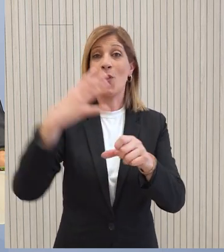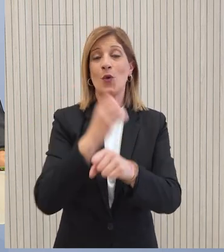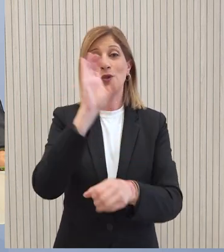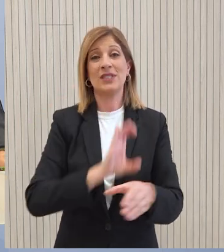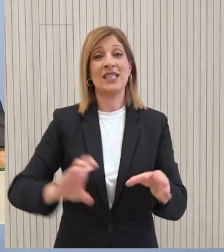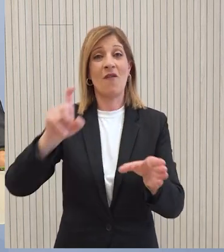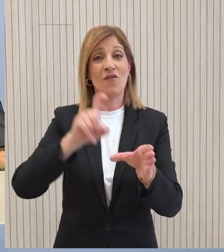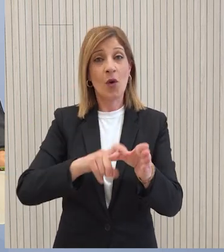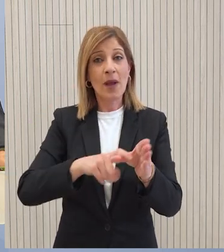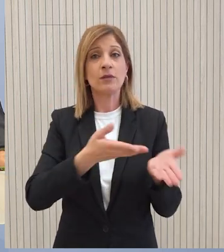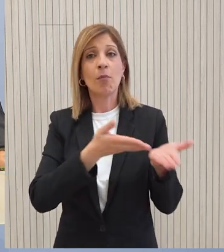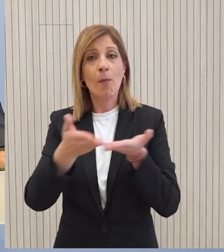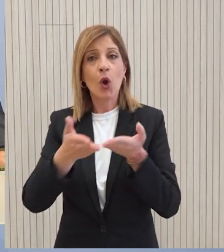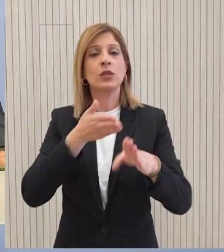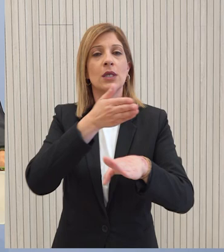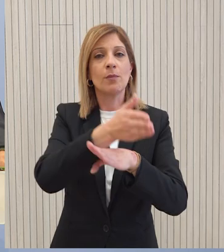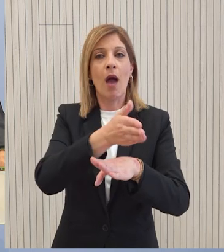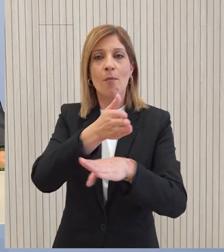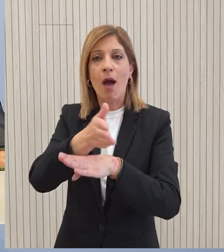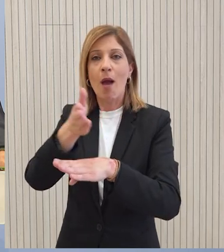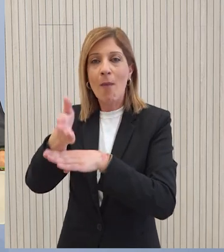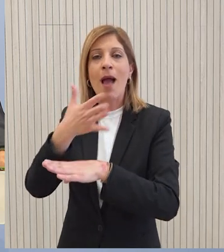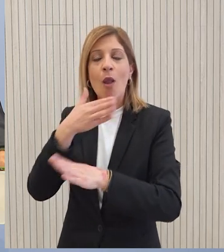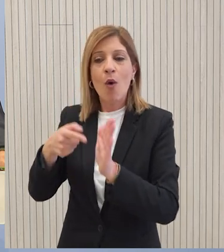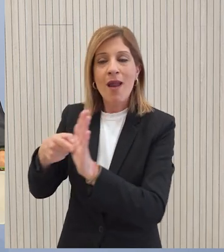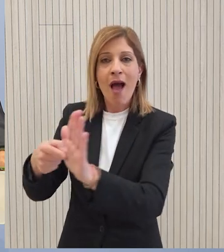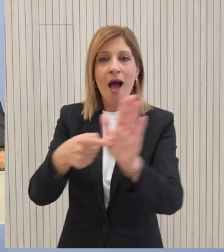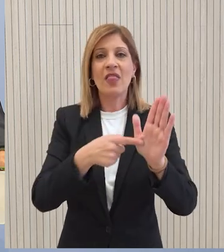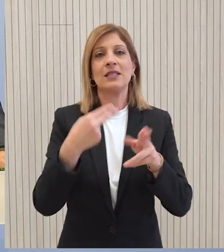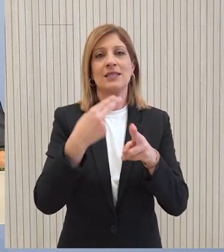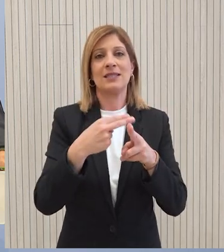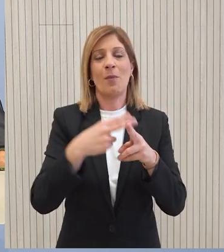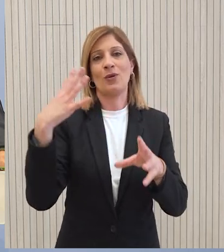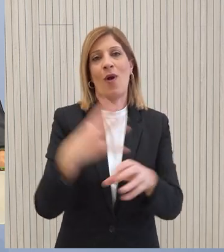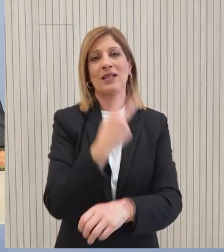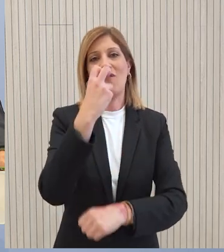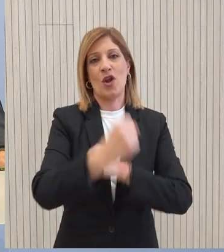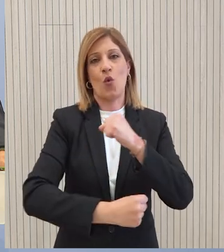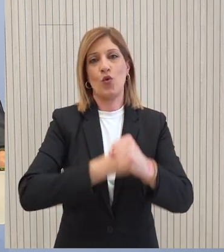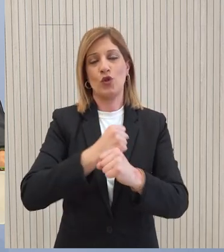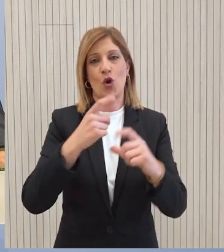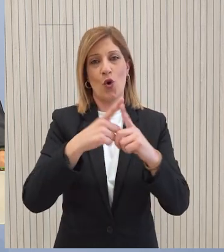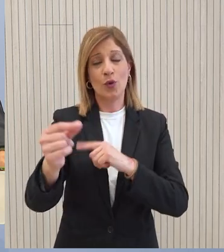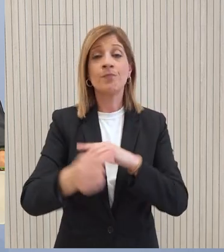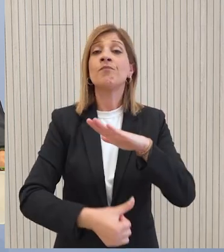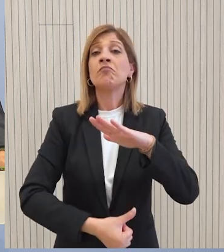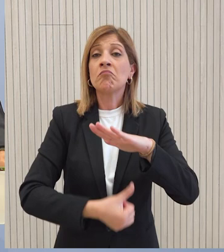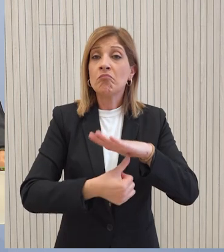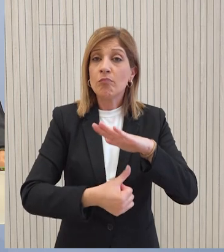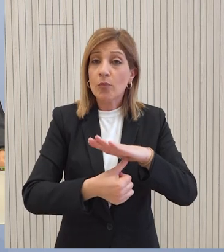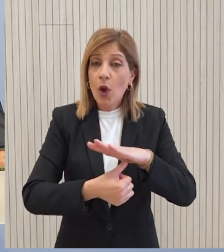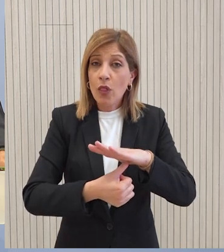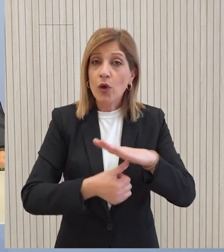θα πρέπει να αναδείξουμε αυτή τη διπλωματική επιτυχία αλλά και τις προπτικές που προκύπτουν από αυτή Όπως είναι γνωστό ο πρόεδρος της Δημοκρατίας